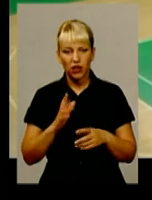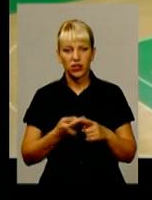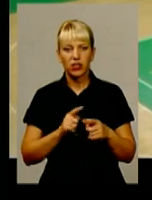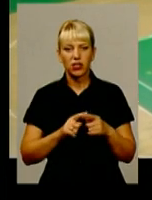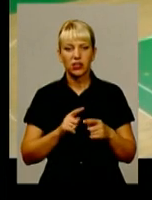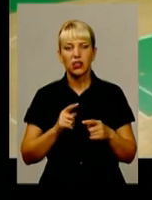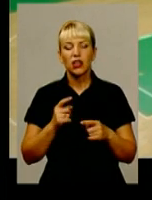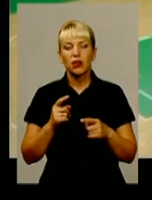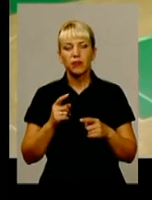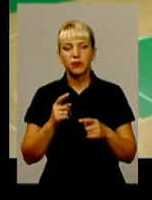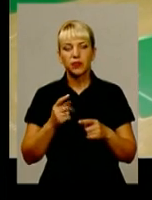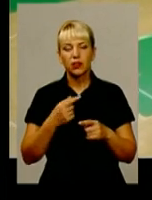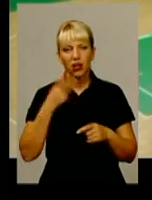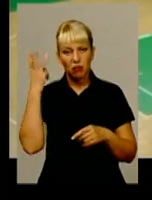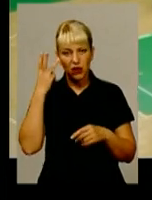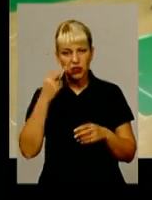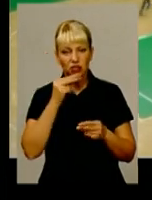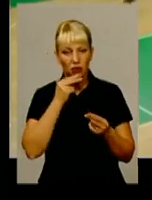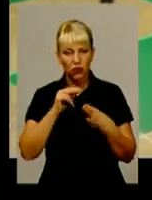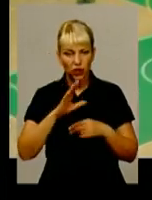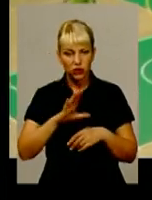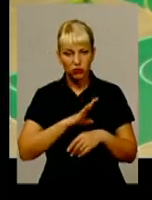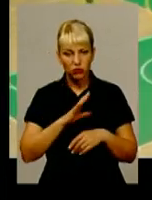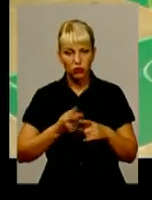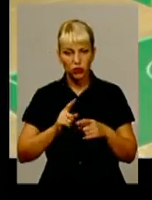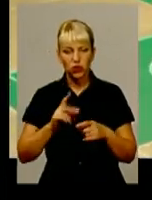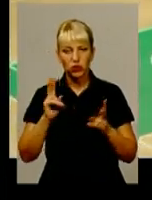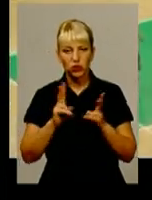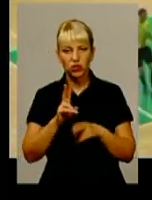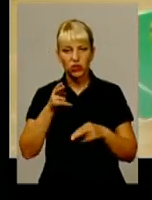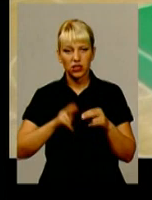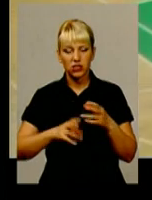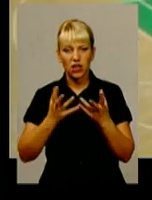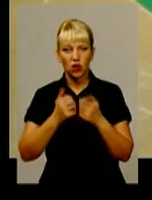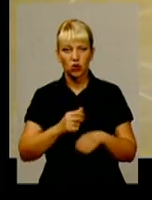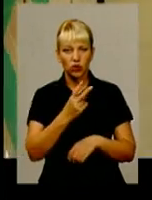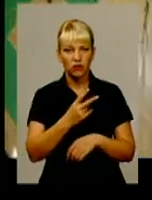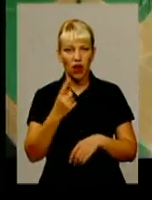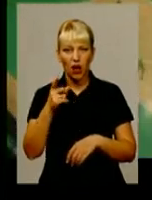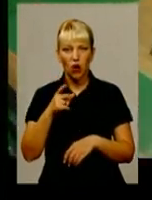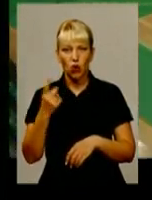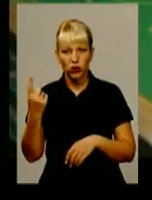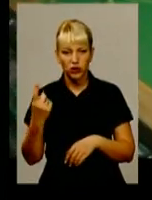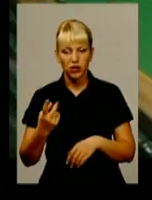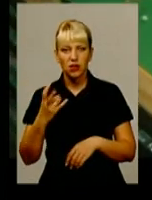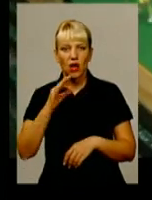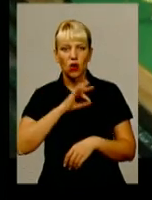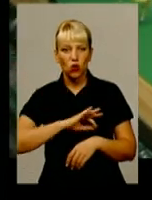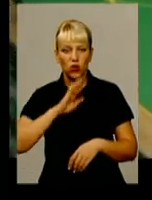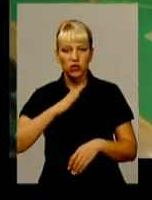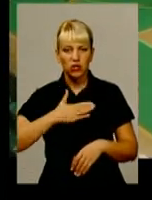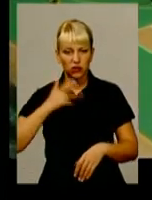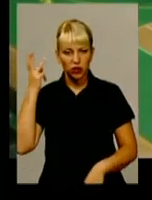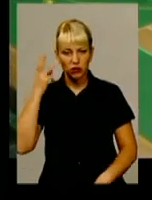ініціативу. Утім, перевершити хмельничан так і не вдалося. Зустріч закінчилася з рахунком 2-1 на користь лідерів. У другому турі змагань